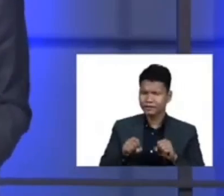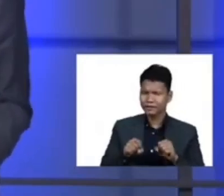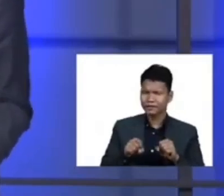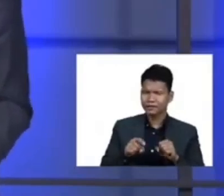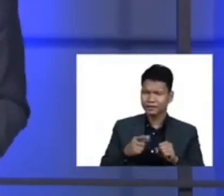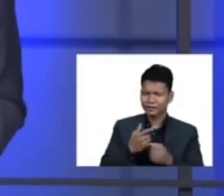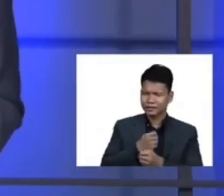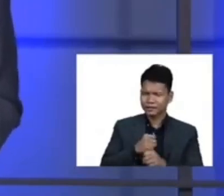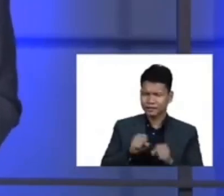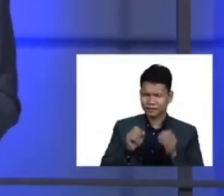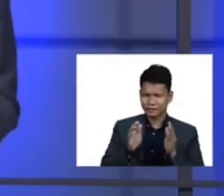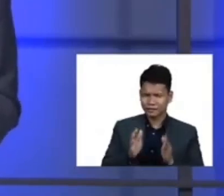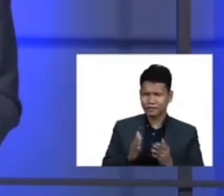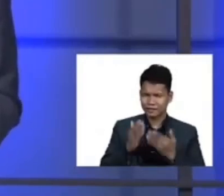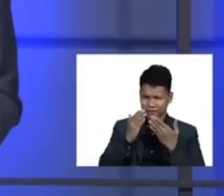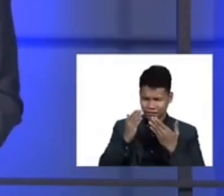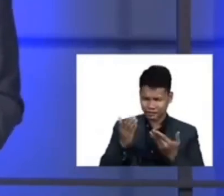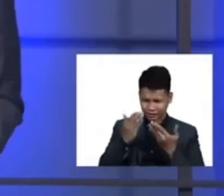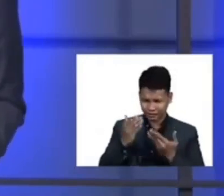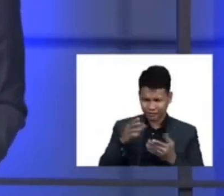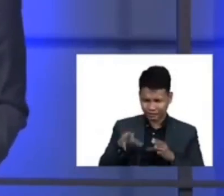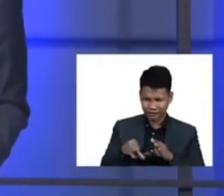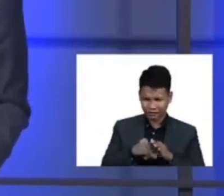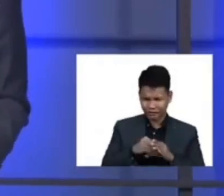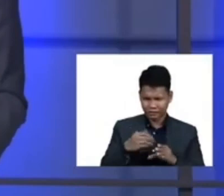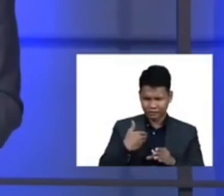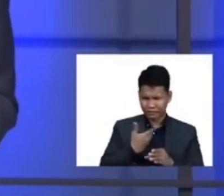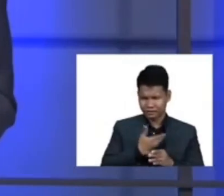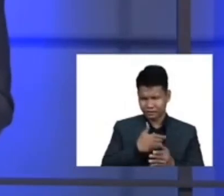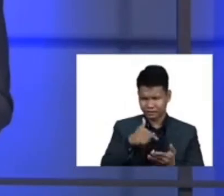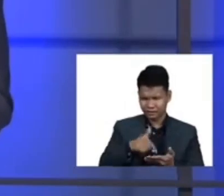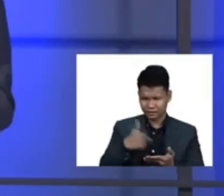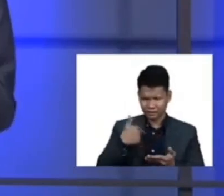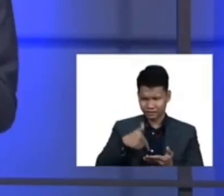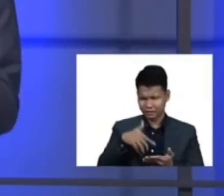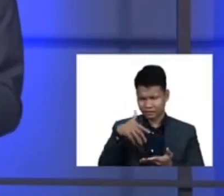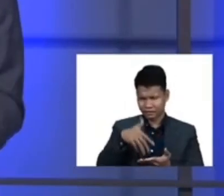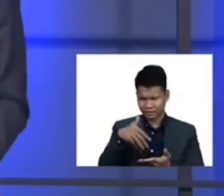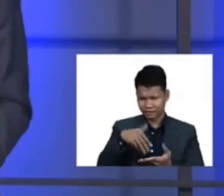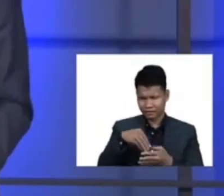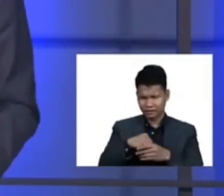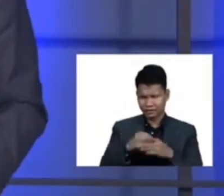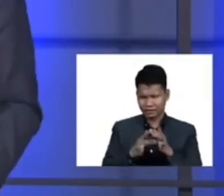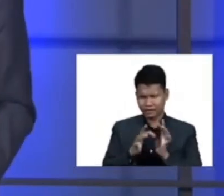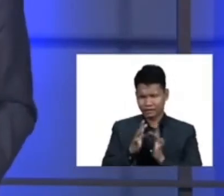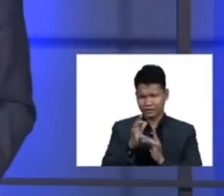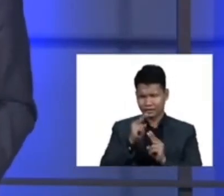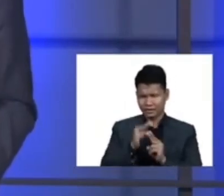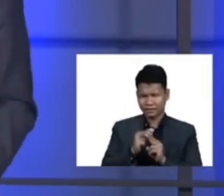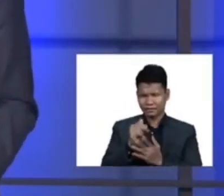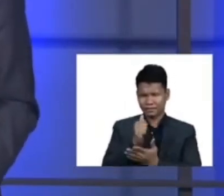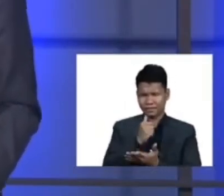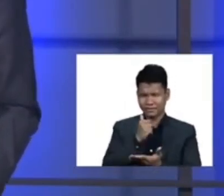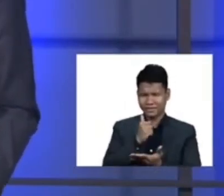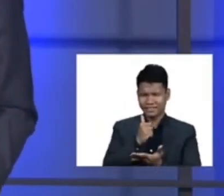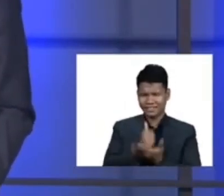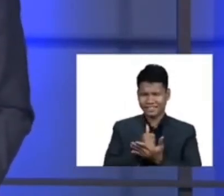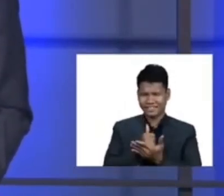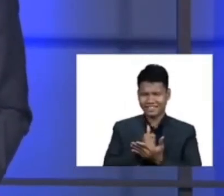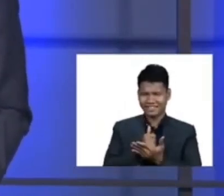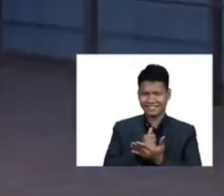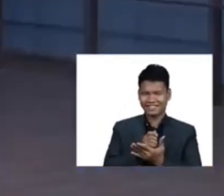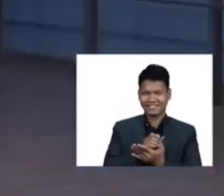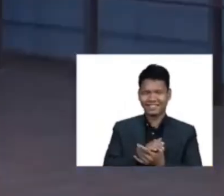you as our savior thank you for being with us in our study in jesus name i pray amen